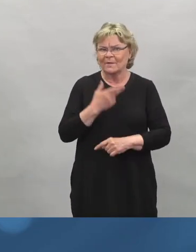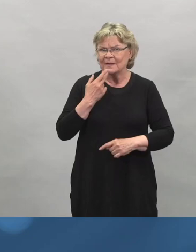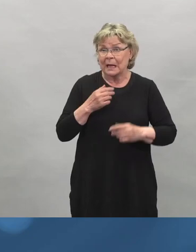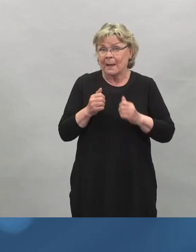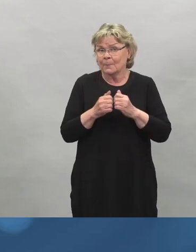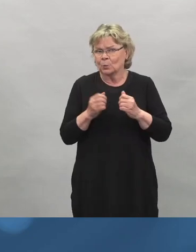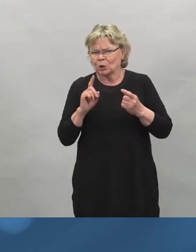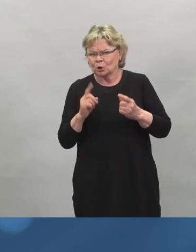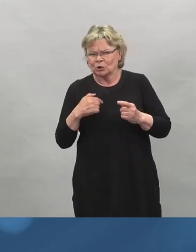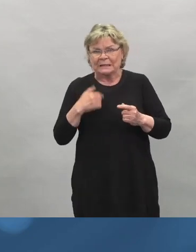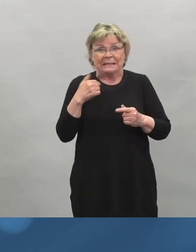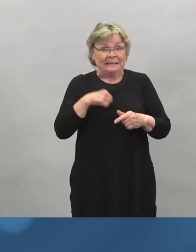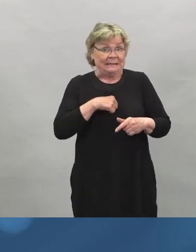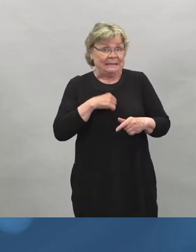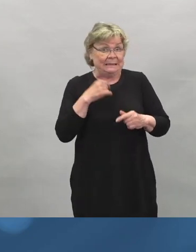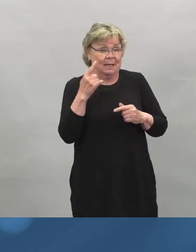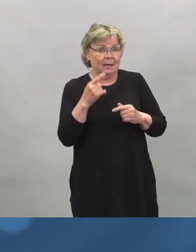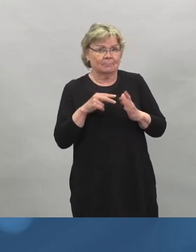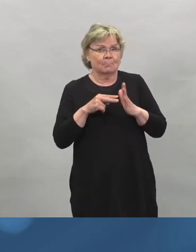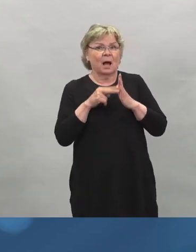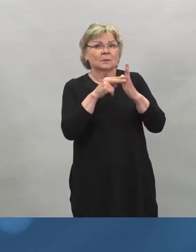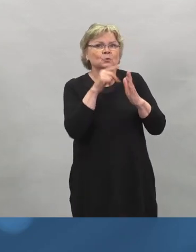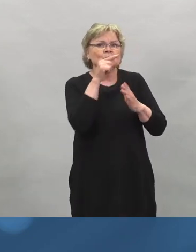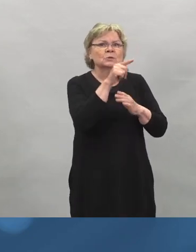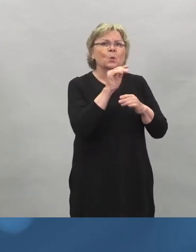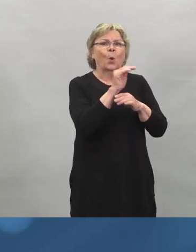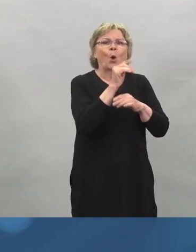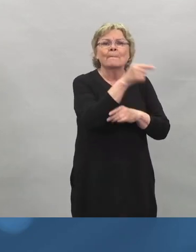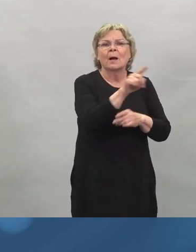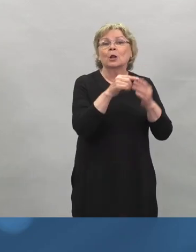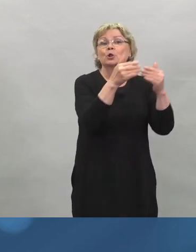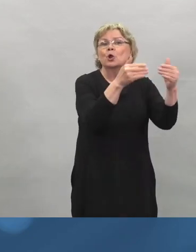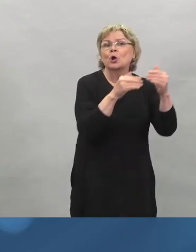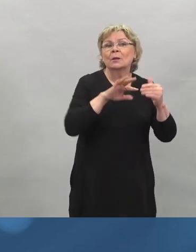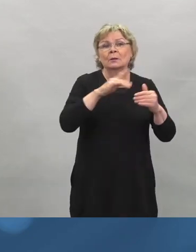lähdössä pidemmäksi aikaa ulkomaille töihin tai opiskelemaan?